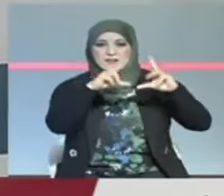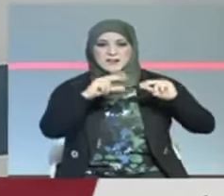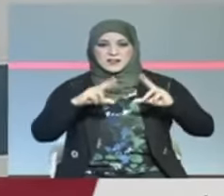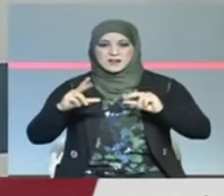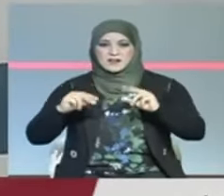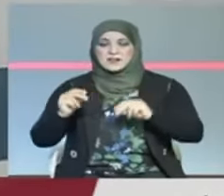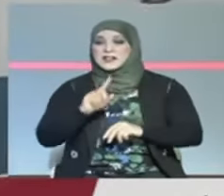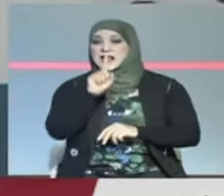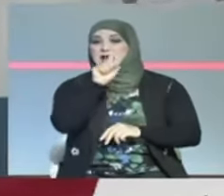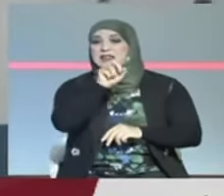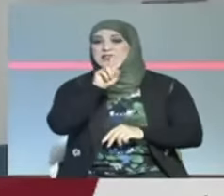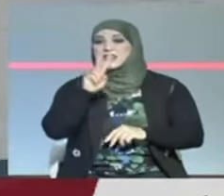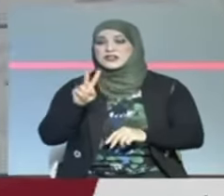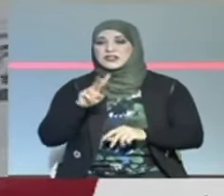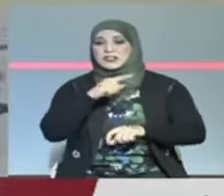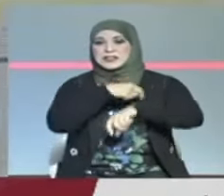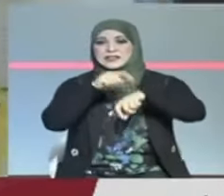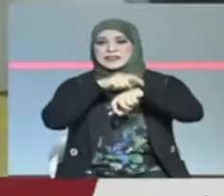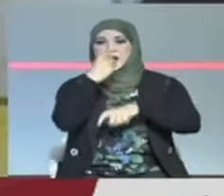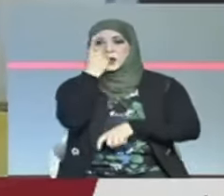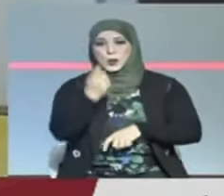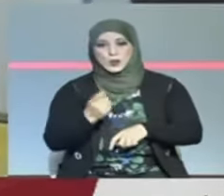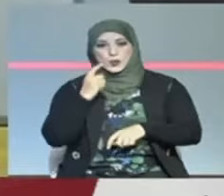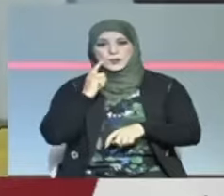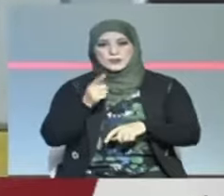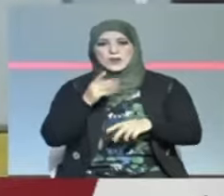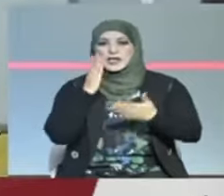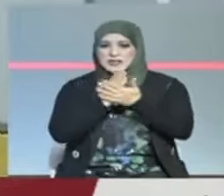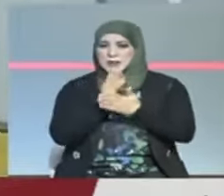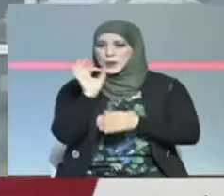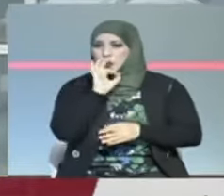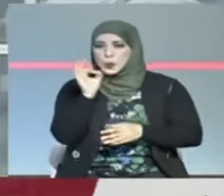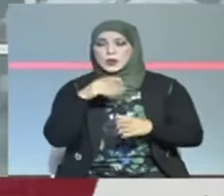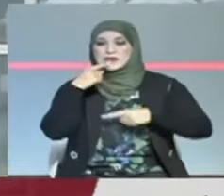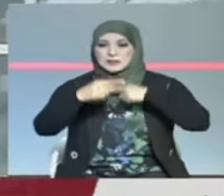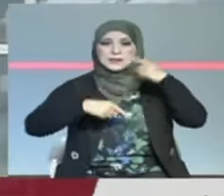مدة 12 ساعة في اليوم وذلك دون توقف